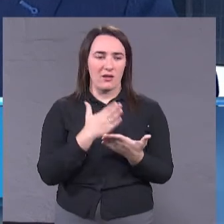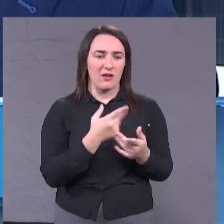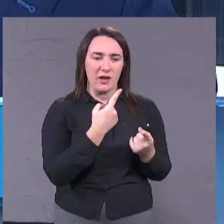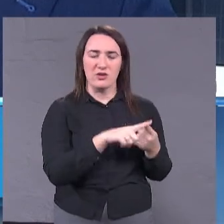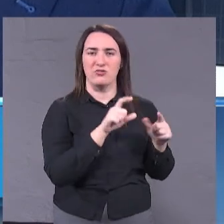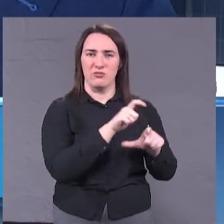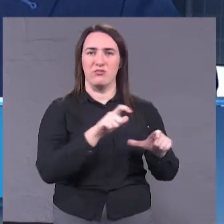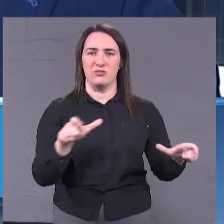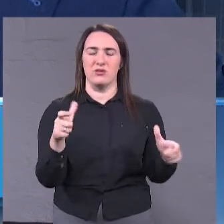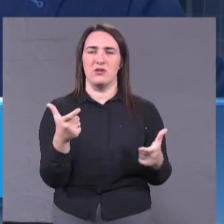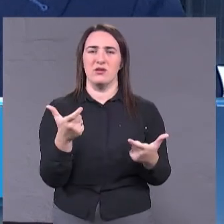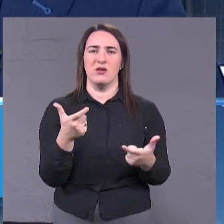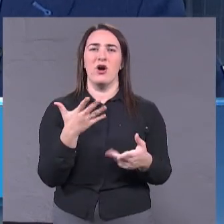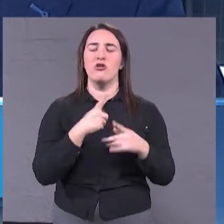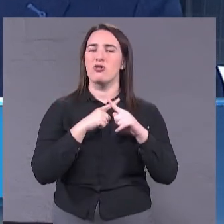вже